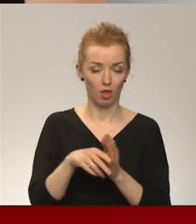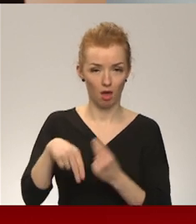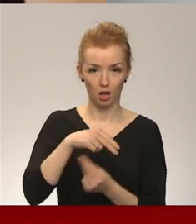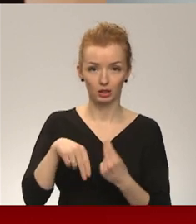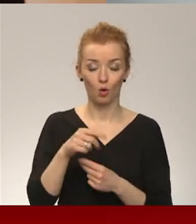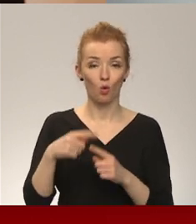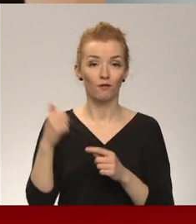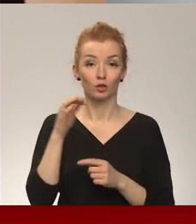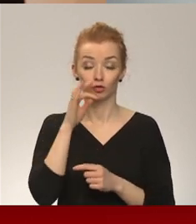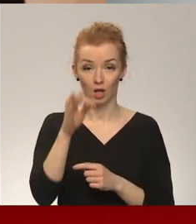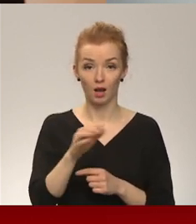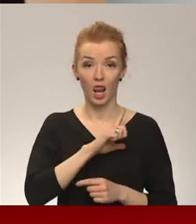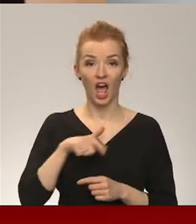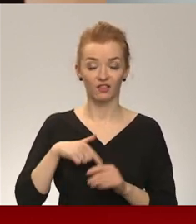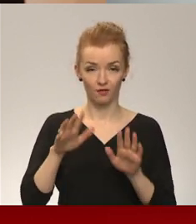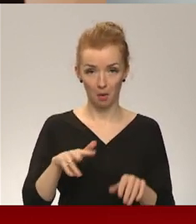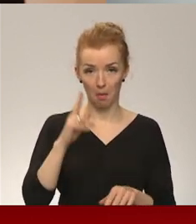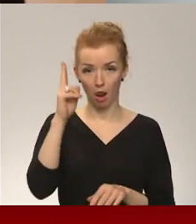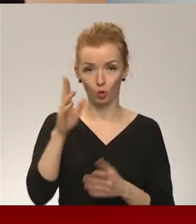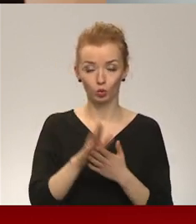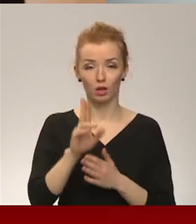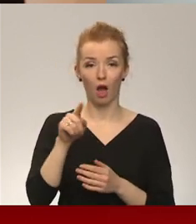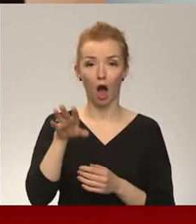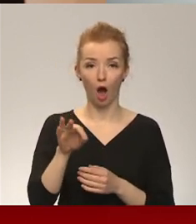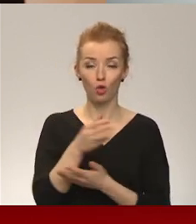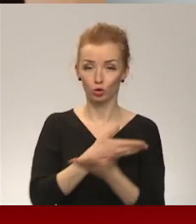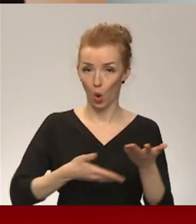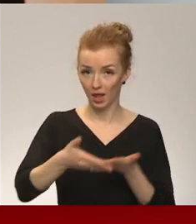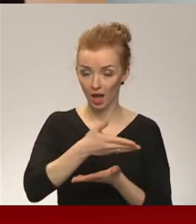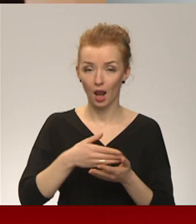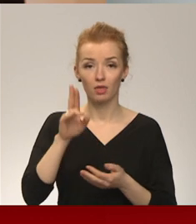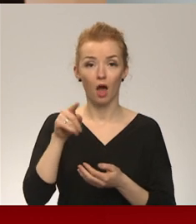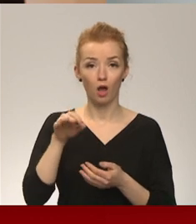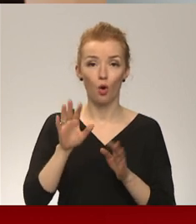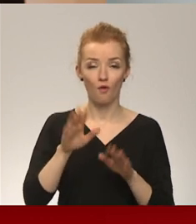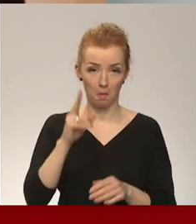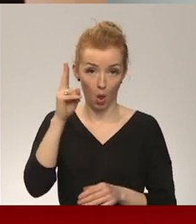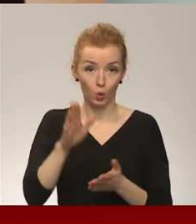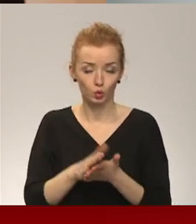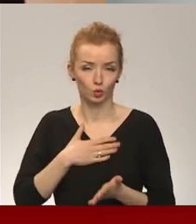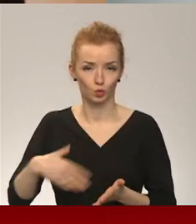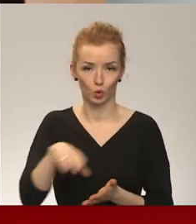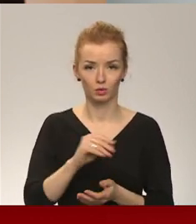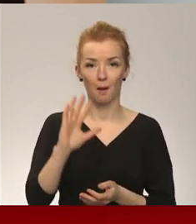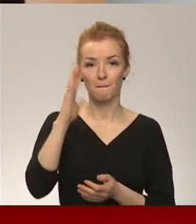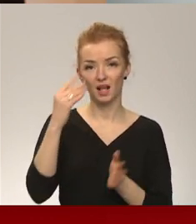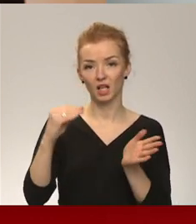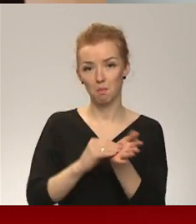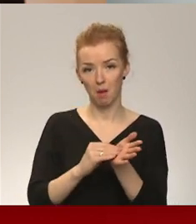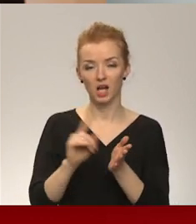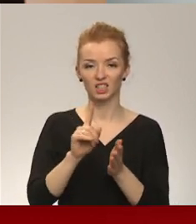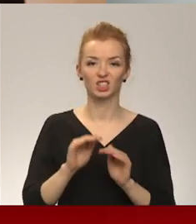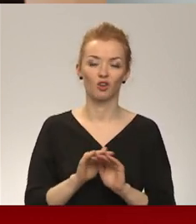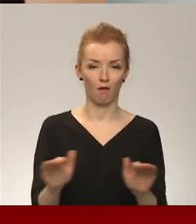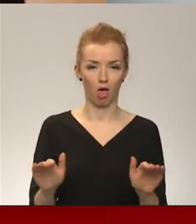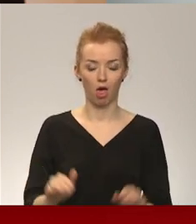ka citai – Latvija var paļauties uz NATO solidaritāti, NATO var paļauties uz mums. Piektais pants ir svēts citāta beigas. Valsts